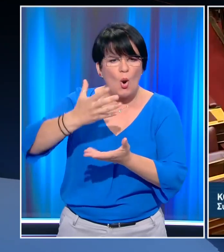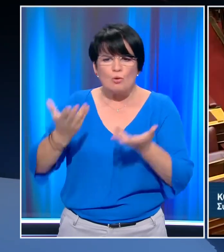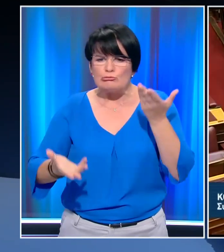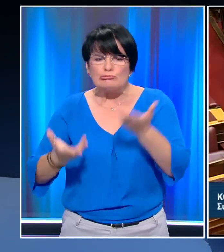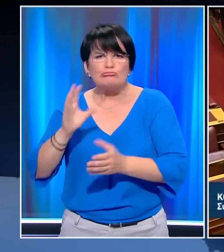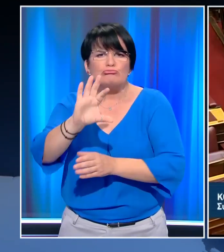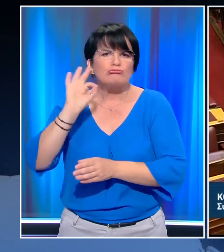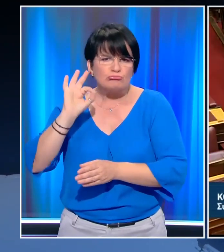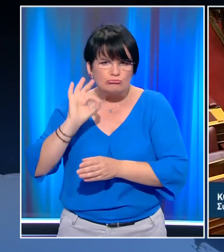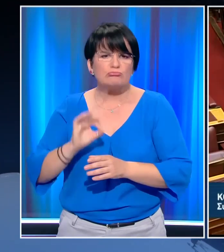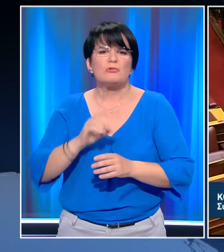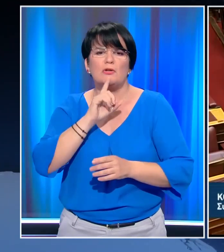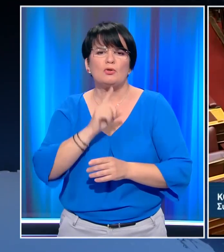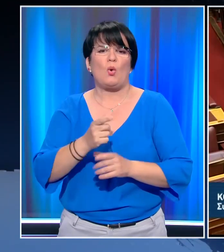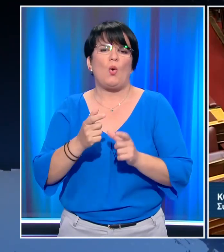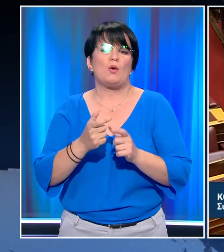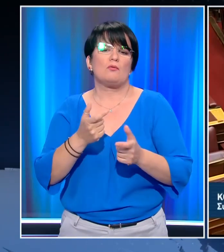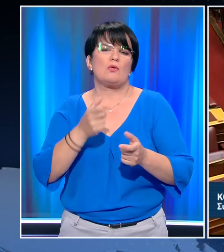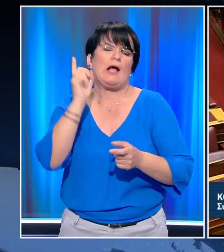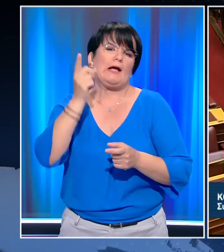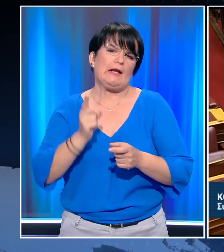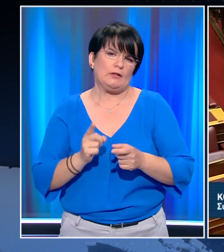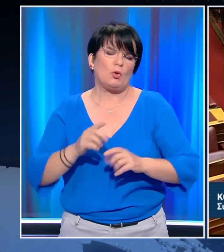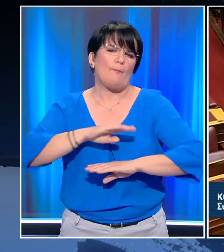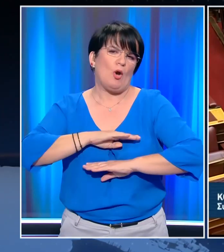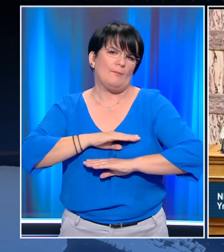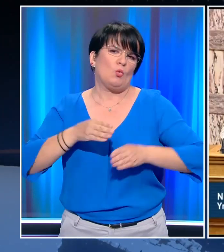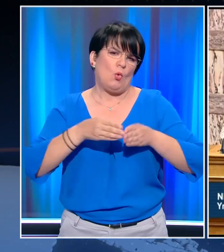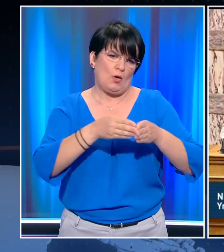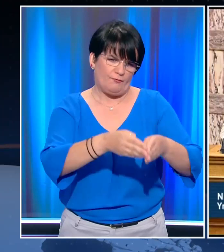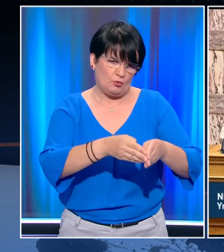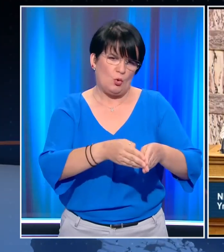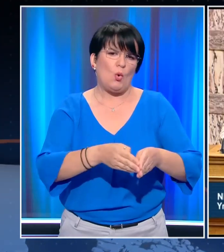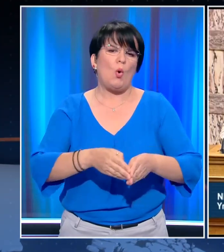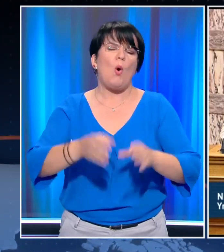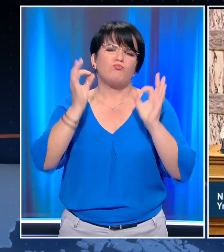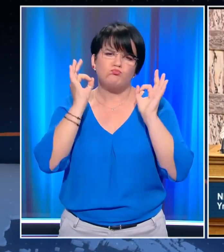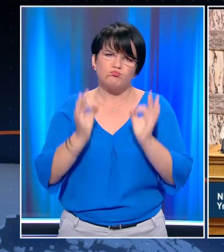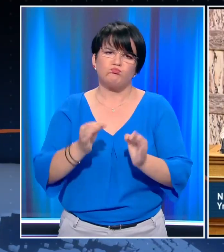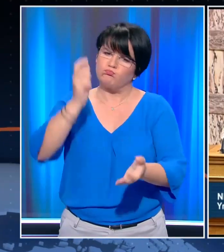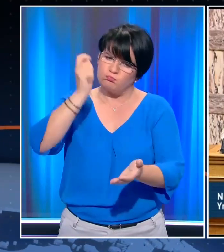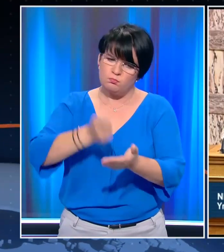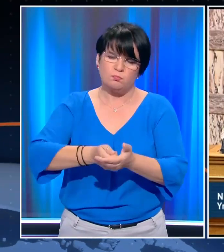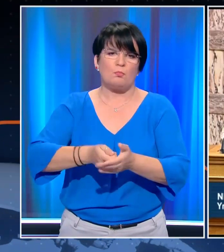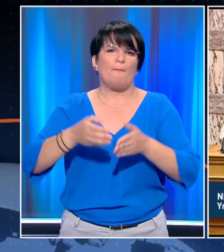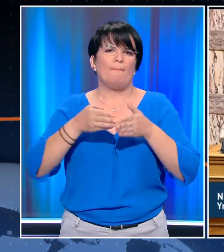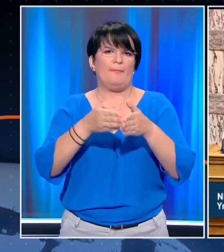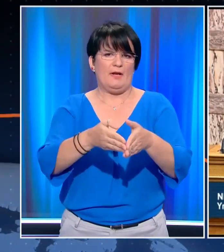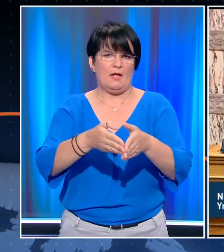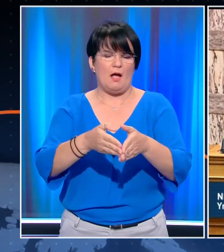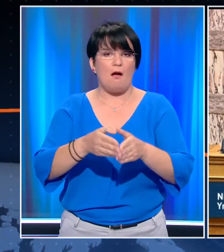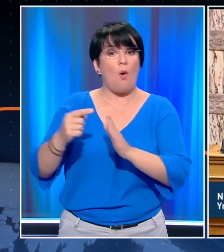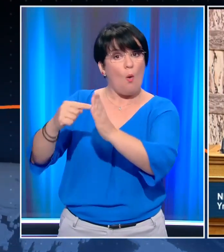φρεγάτας θα γίνει αποκλειστικά με τα επιχειρησιακά κριτήρια του πολεμικού ναυτικού. Θα πάρουμε τα πλοία που θέλουμε επί τη βάση των